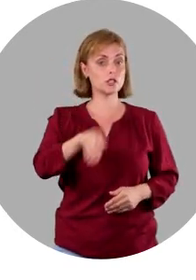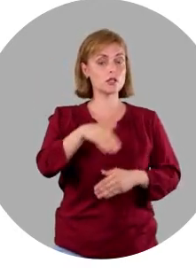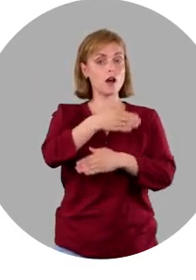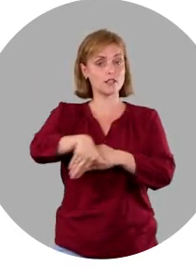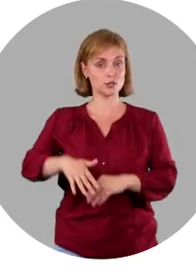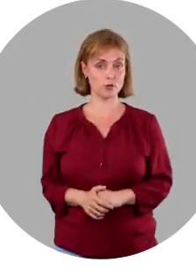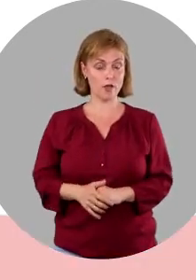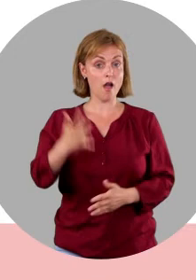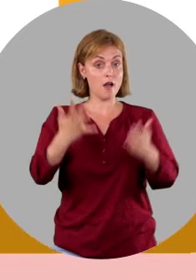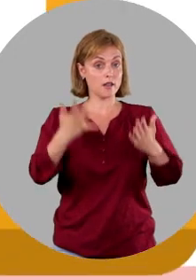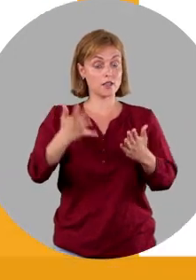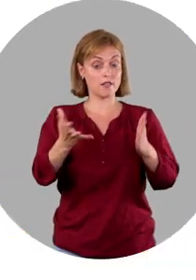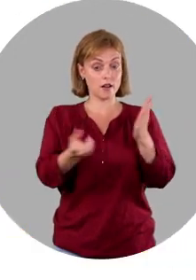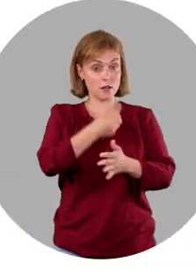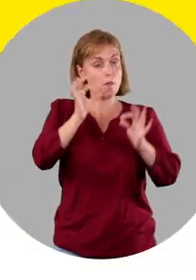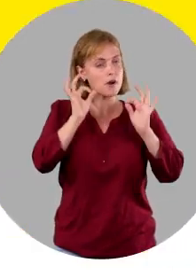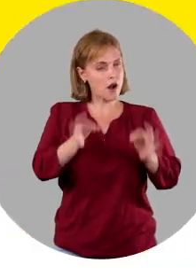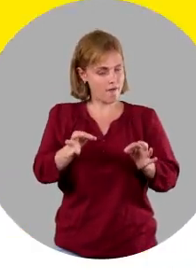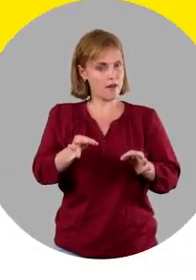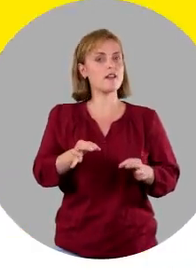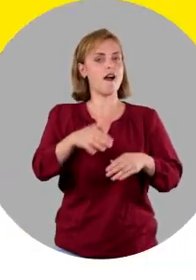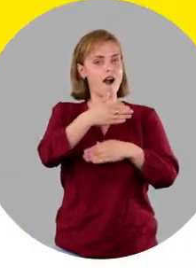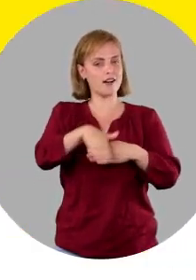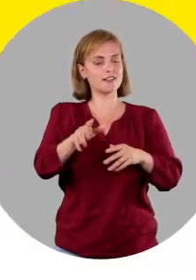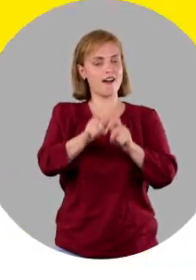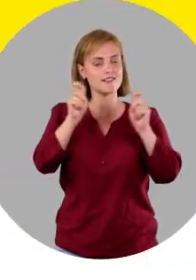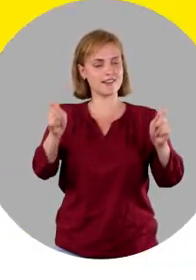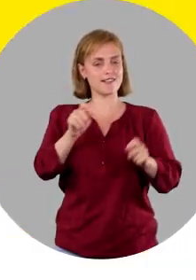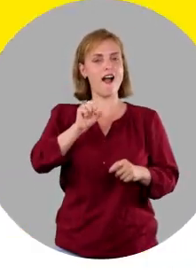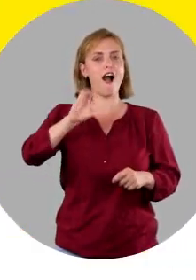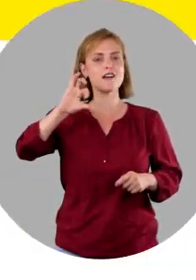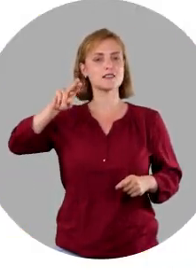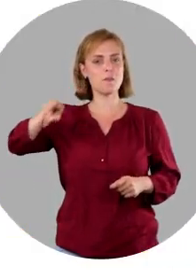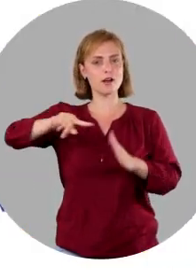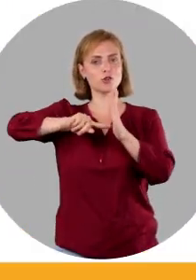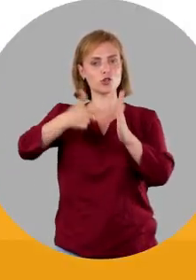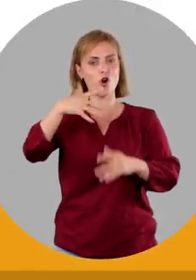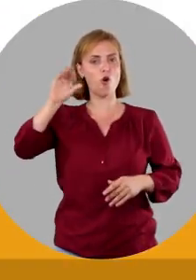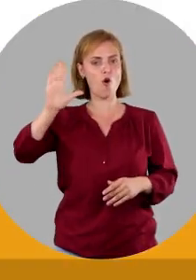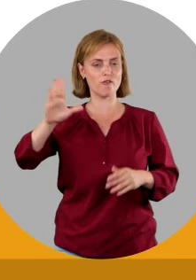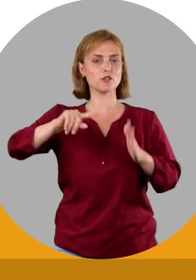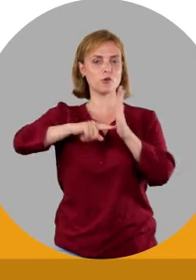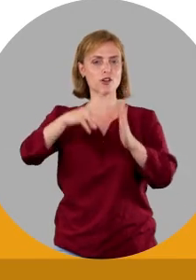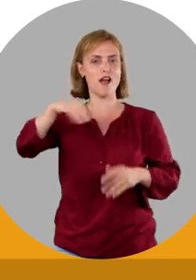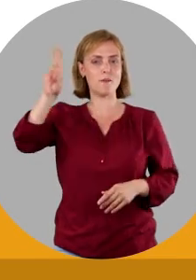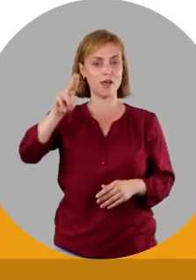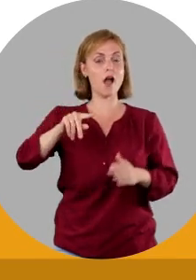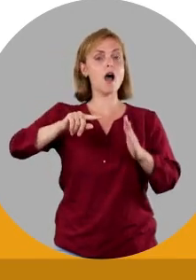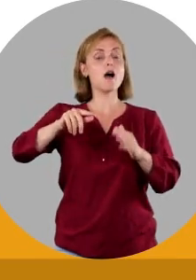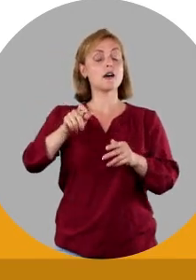Если вы хотите найти правильный адрес, зайдите на сайт asp.gov.md, нажмите кнопку